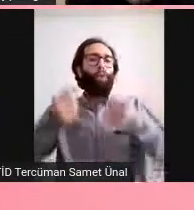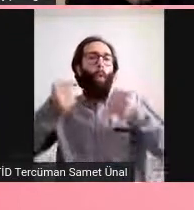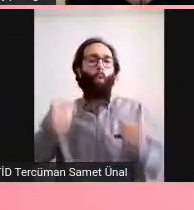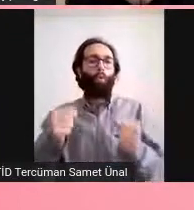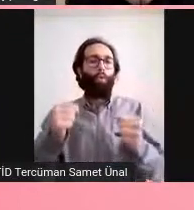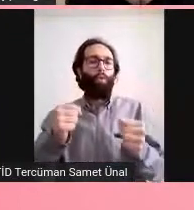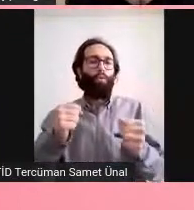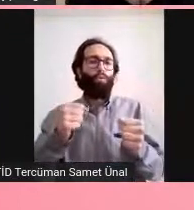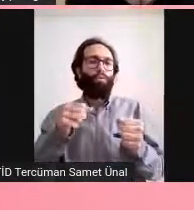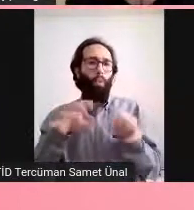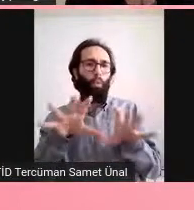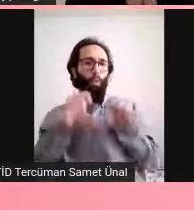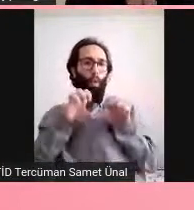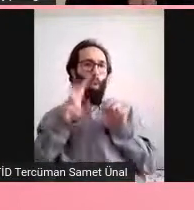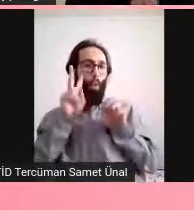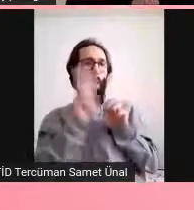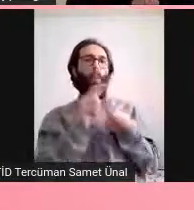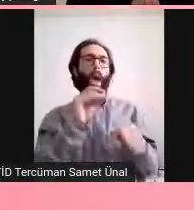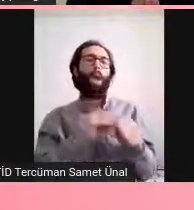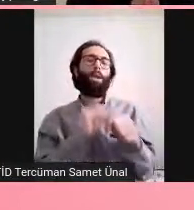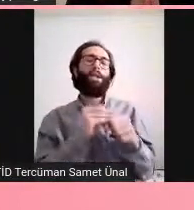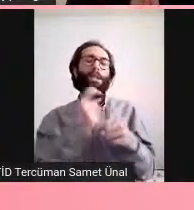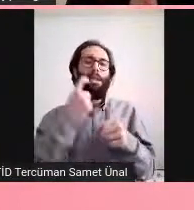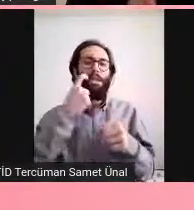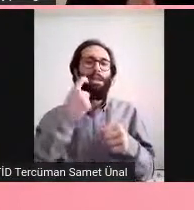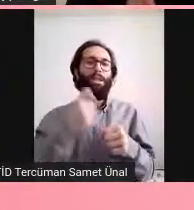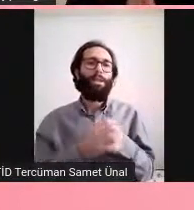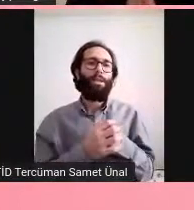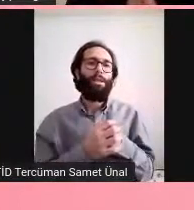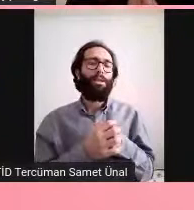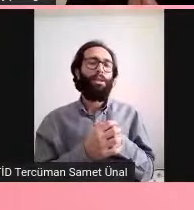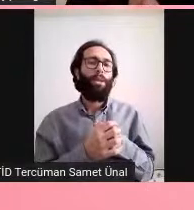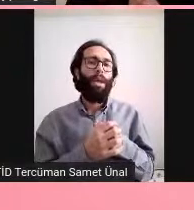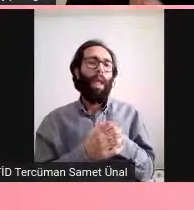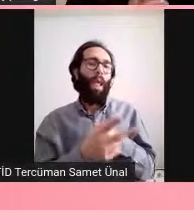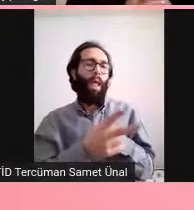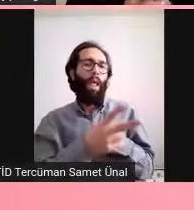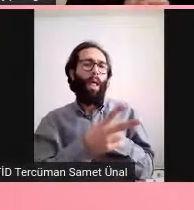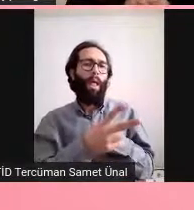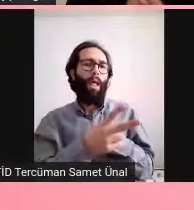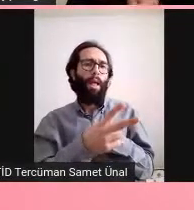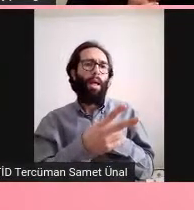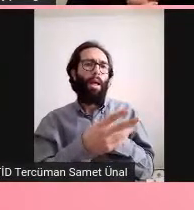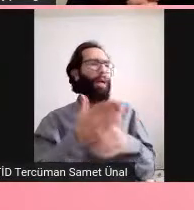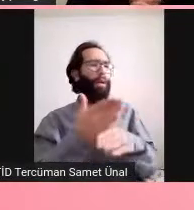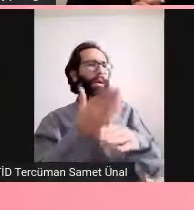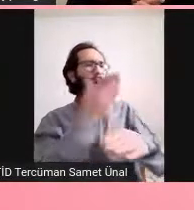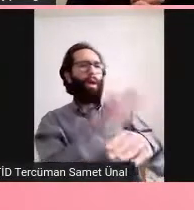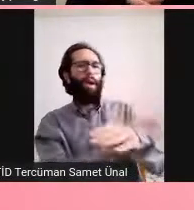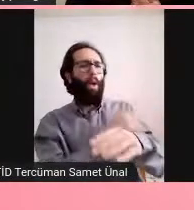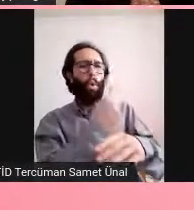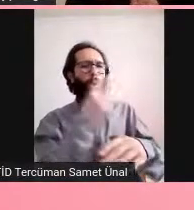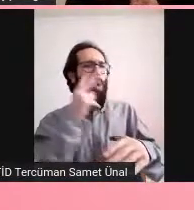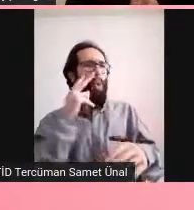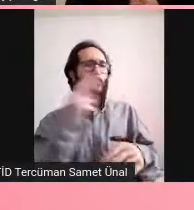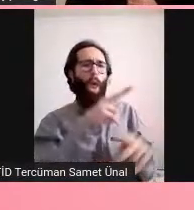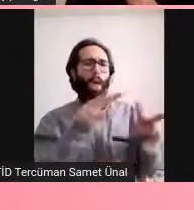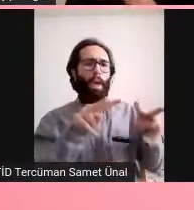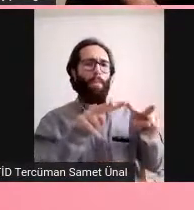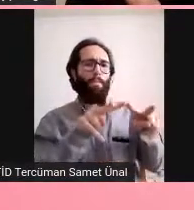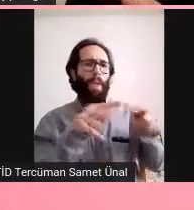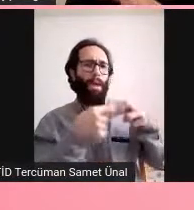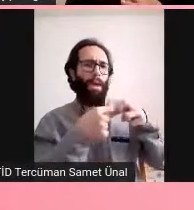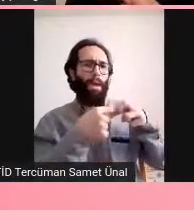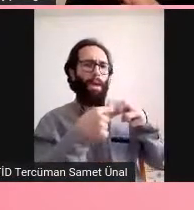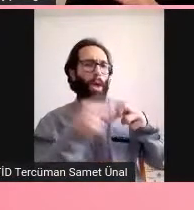çalışmaları görmek için bu en başta da gösterdiğim MR görüntüsü ile alakalı magnetik